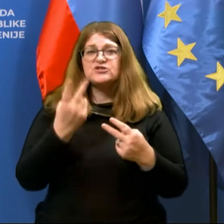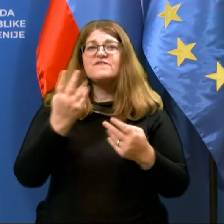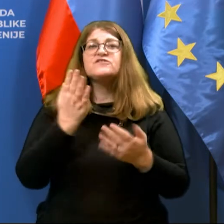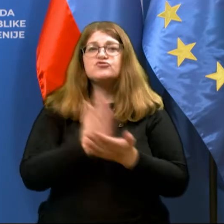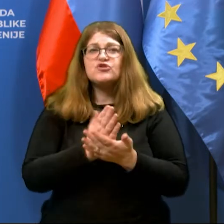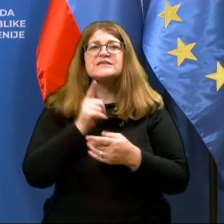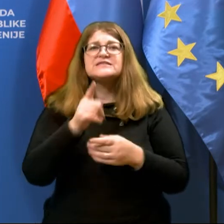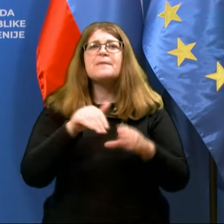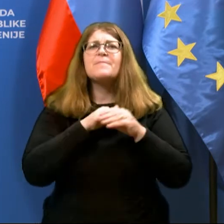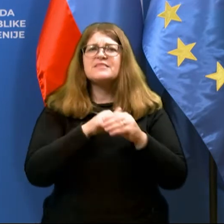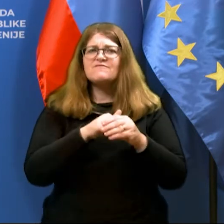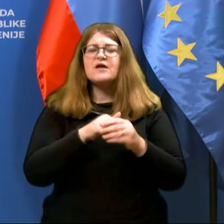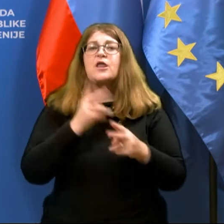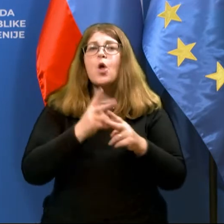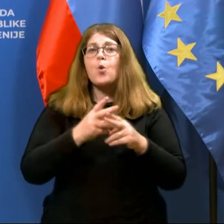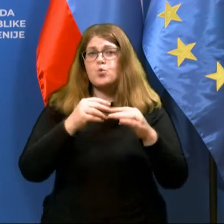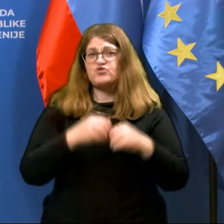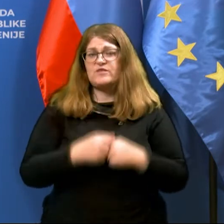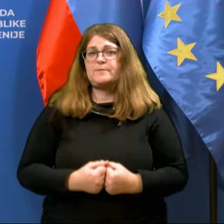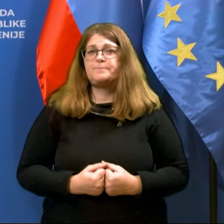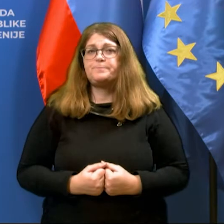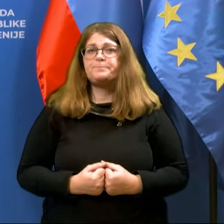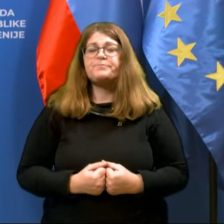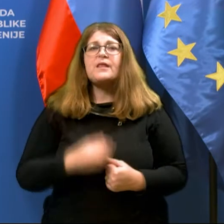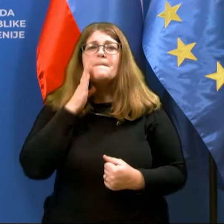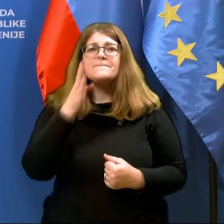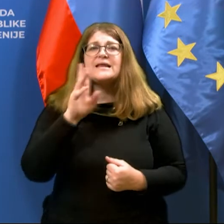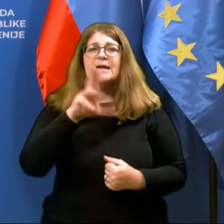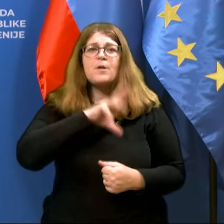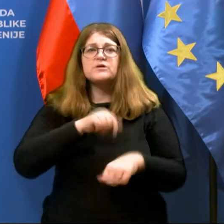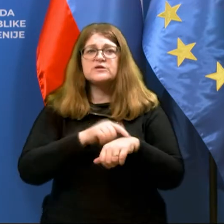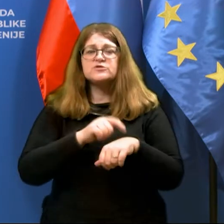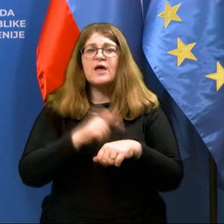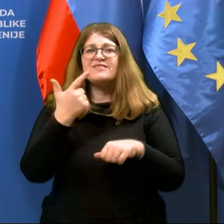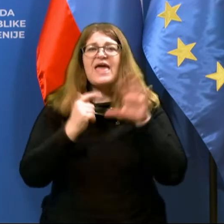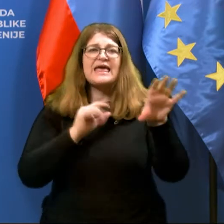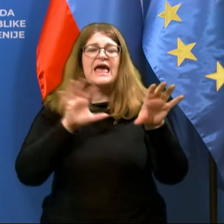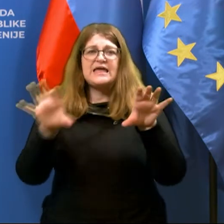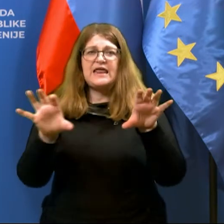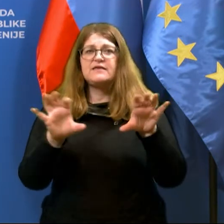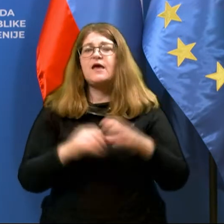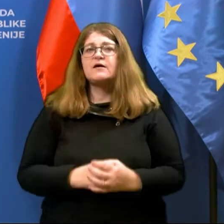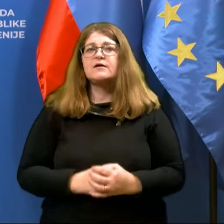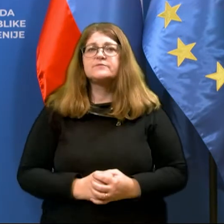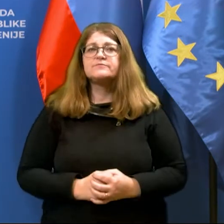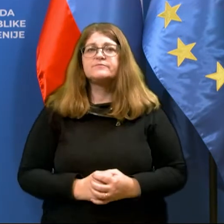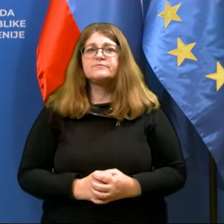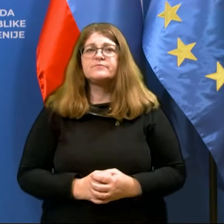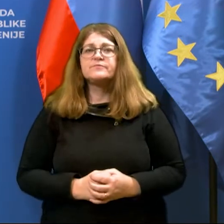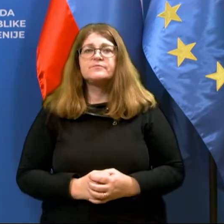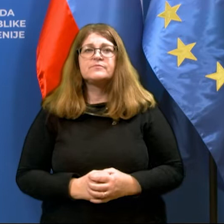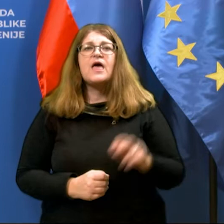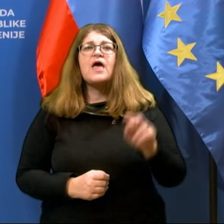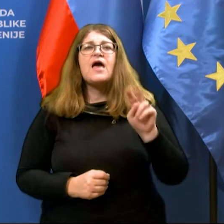nevarnim virusom okuženo. V Belgiji imajo policijsko uro v dveh regijah in sicer v Valonu in